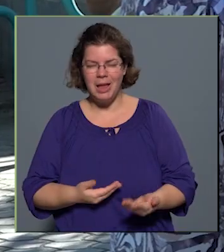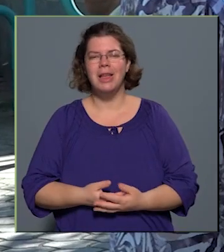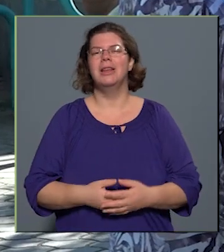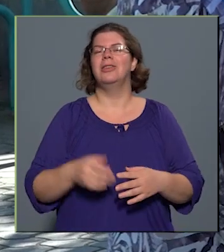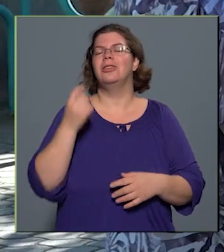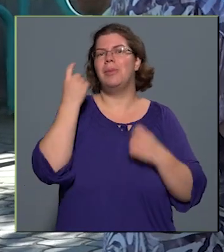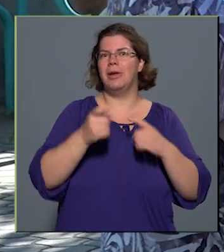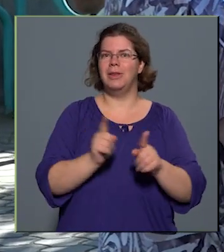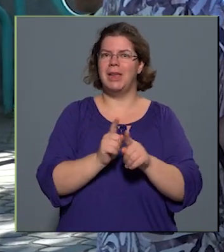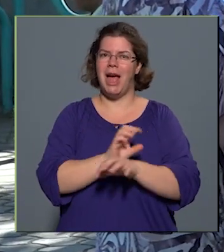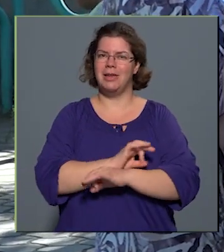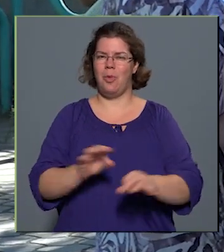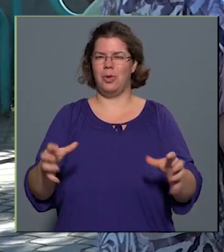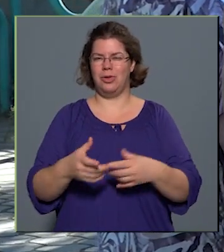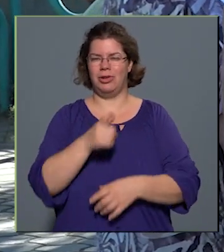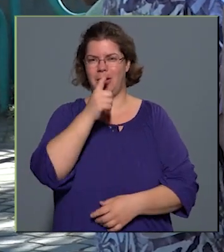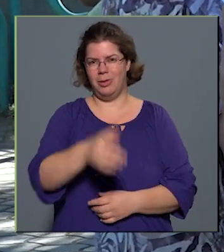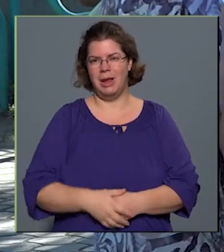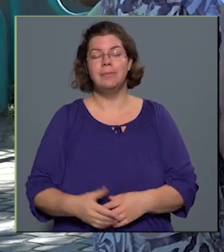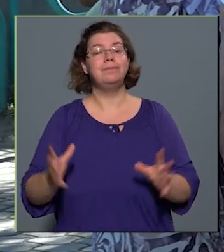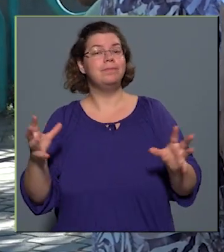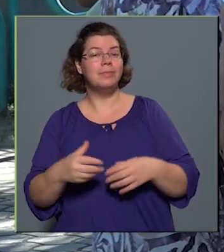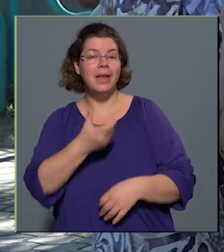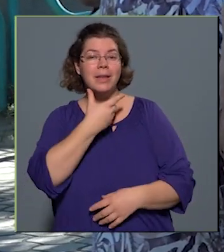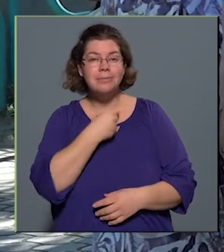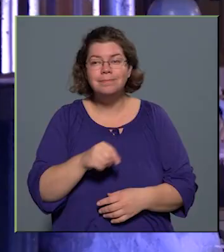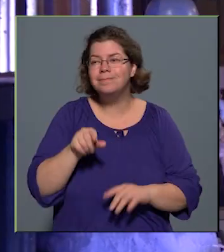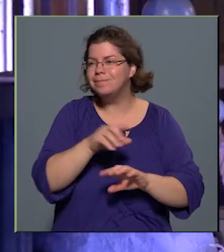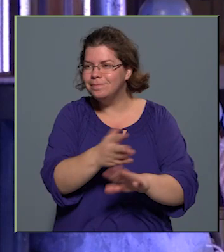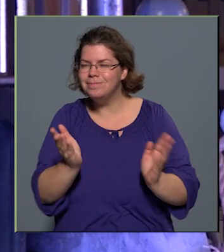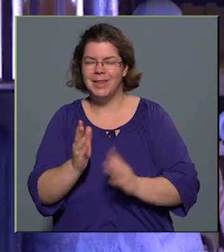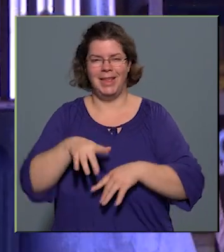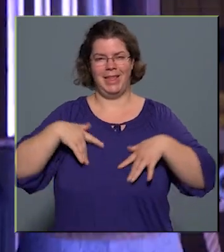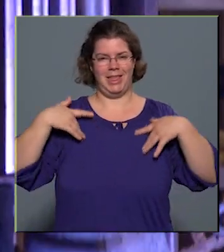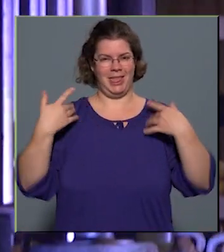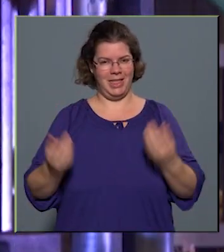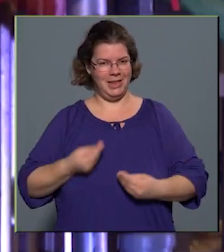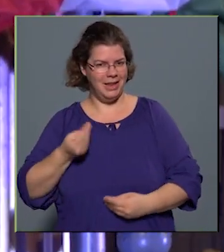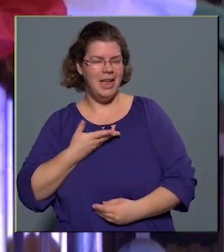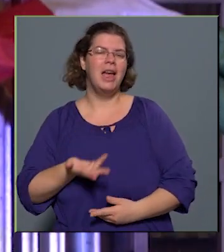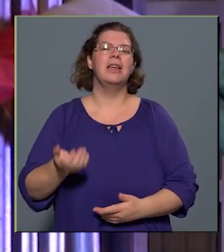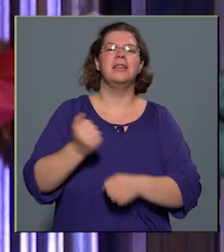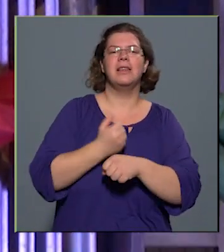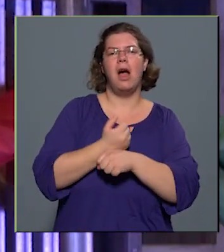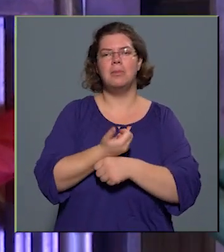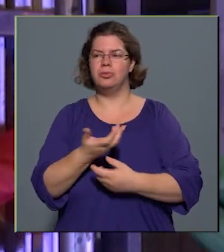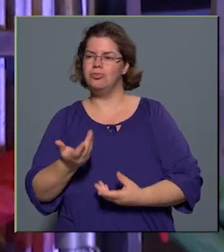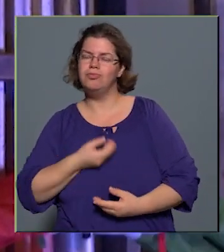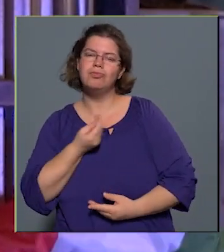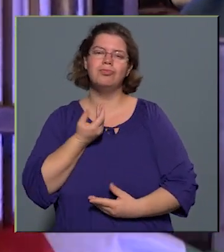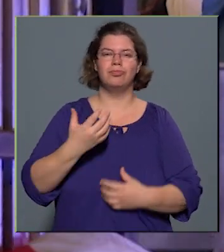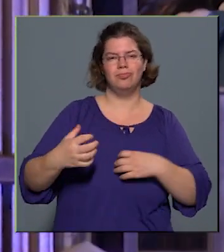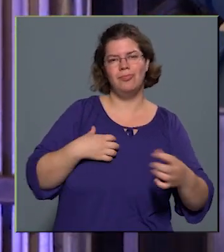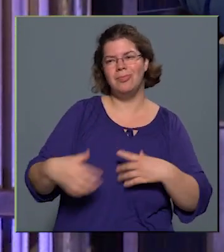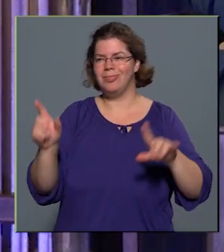közösségünk lesz. Az egybegyült szépkorúak jól láthatóan élvezték az előadást. Az izgalmas műziker, a színészek játéka és a